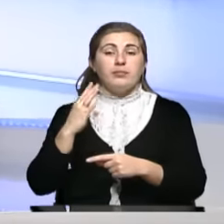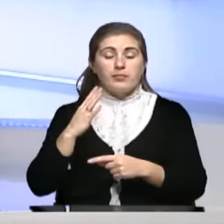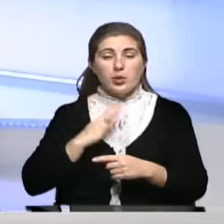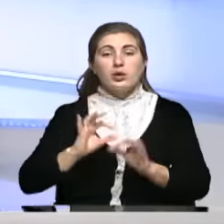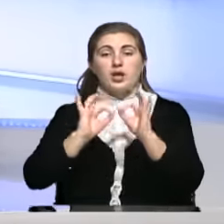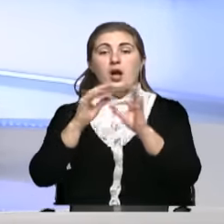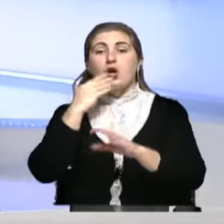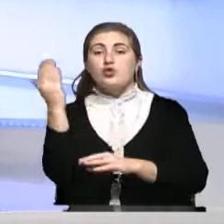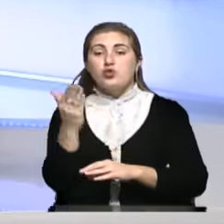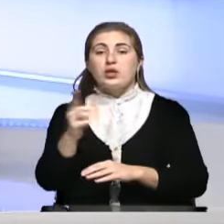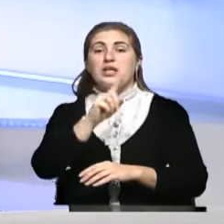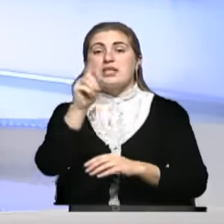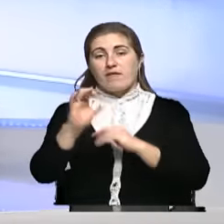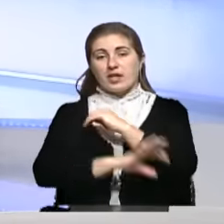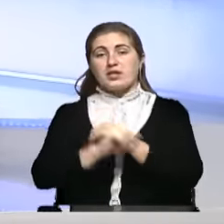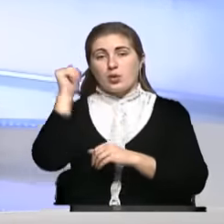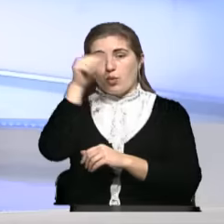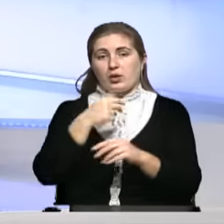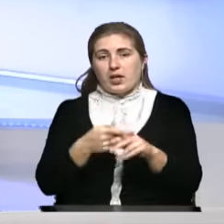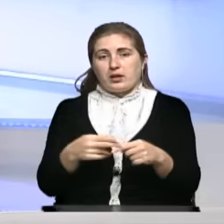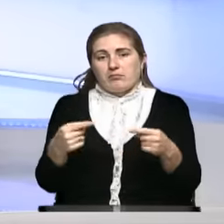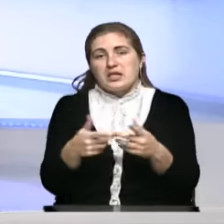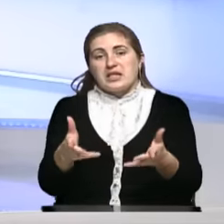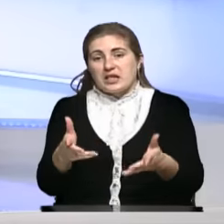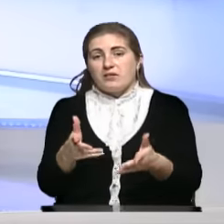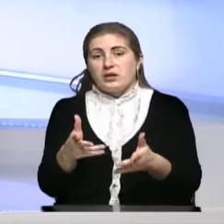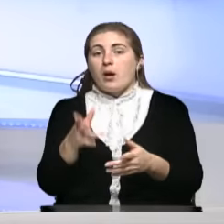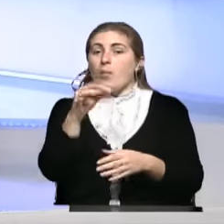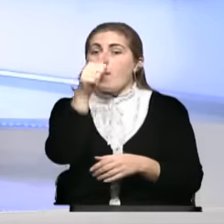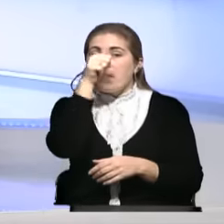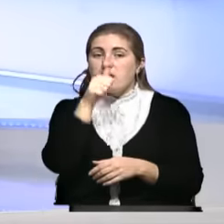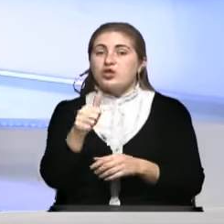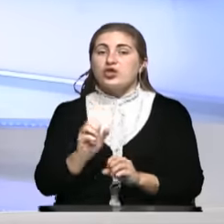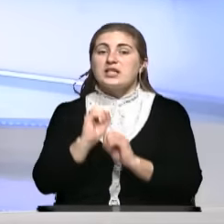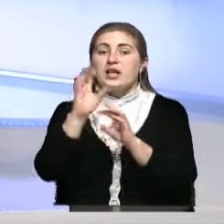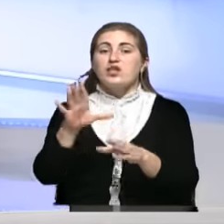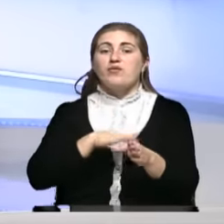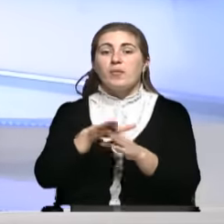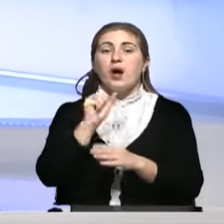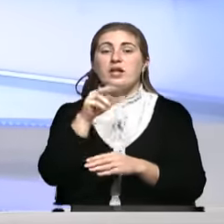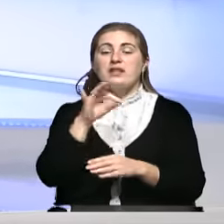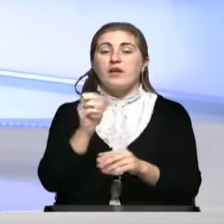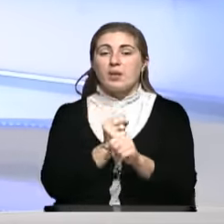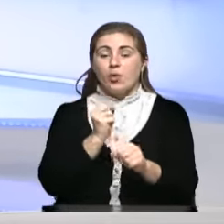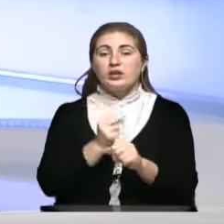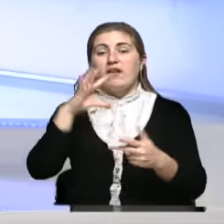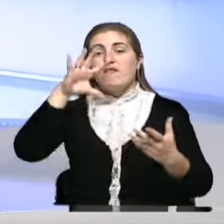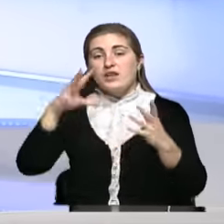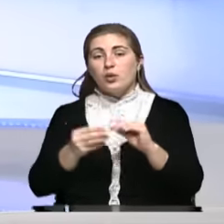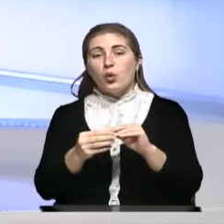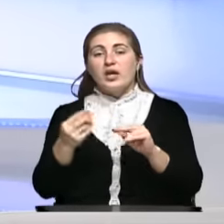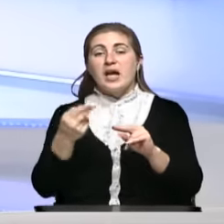в конце года. Ну, это естественно. Помесячная издача актов выполненных работ, в итоге все это сводится к